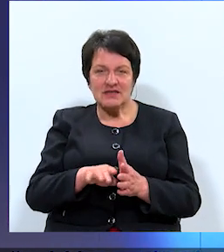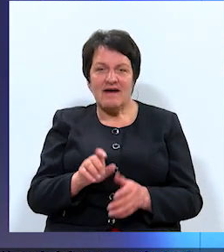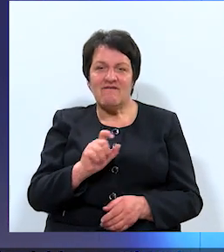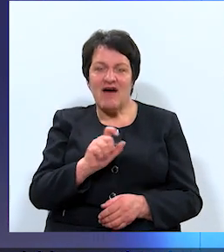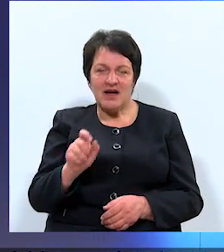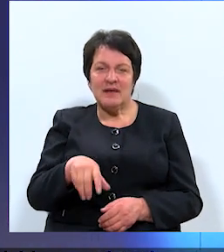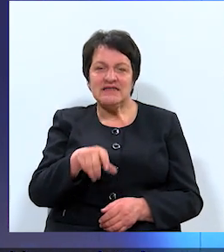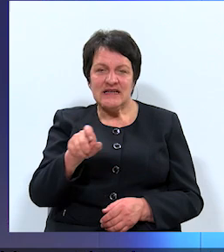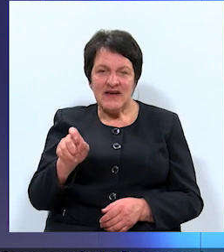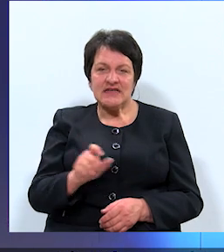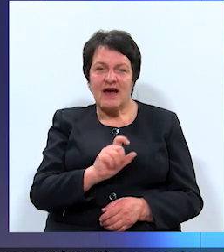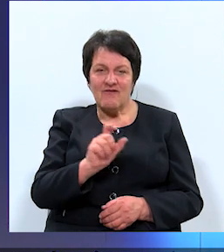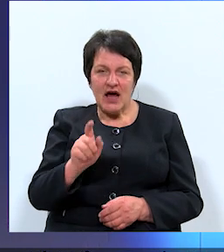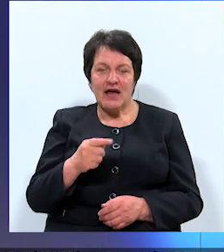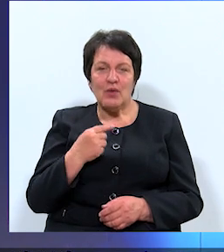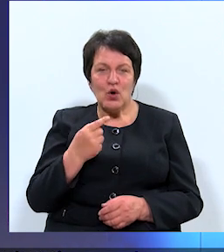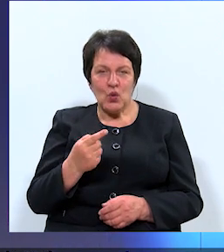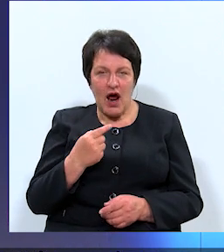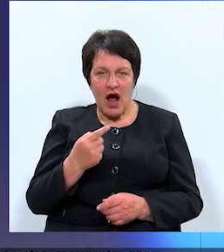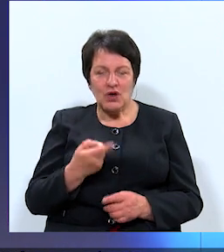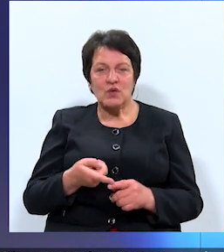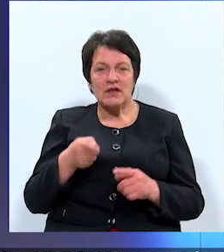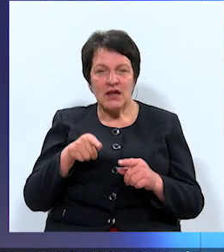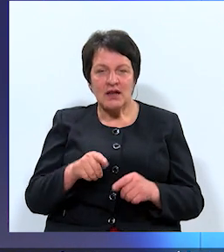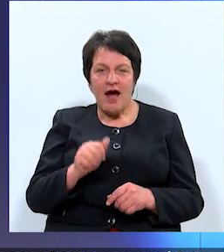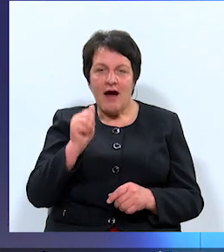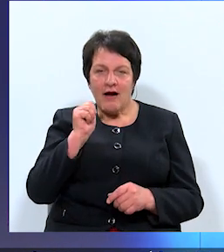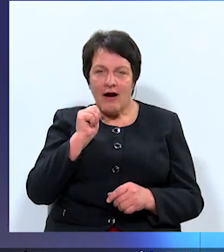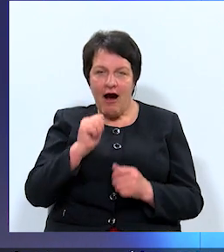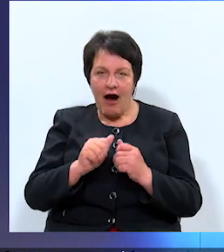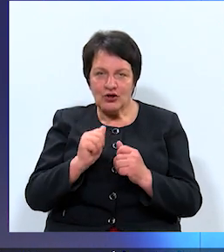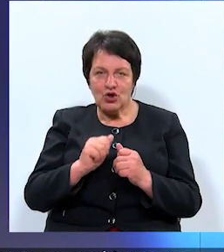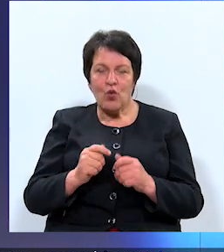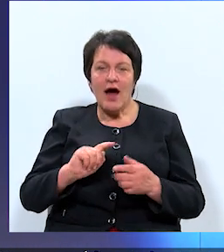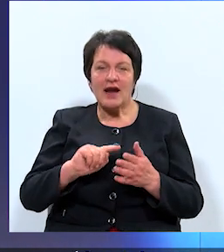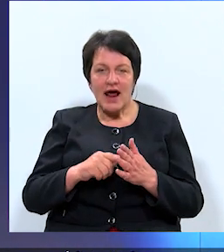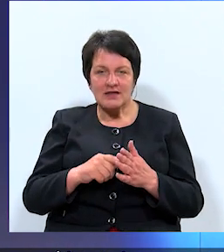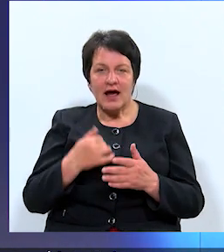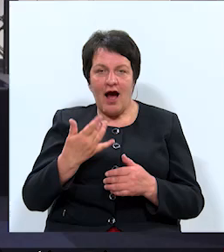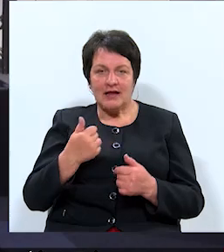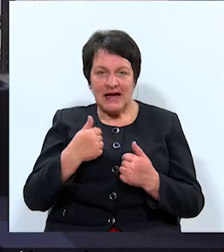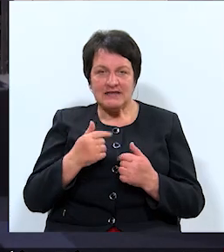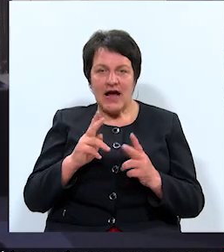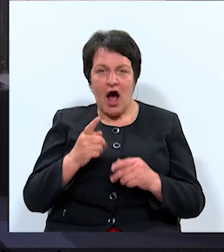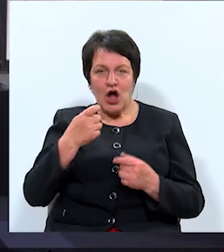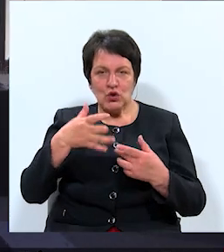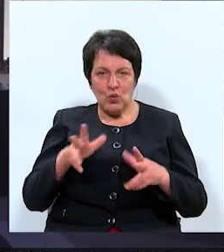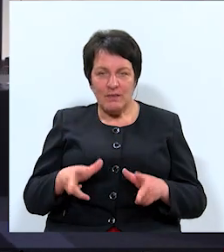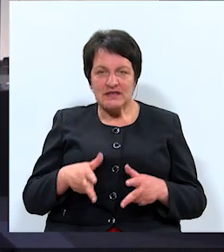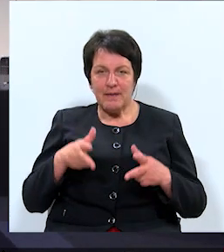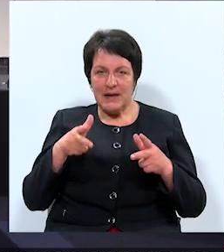cilvēcīgiem vārdiem runājot, tad katru reizi, kad es kā domes priekšsēdētājs